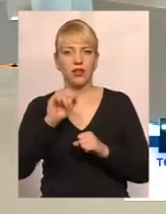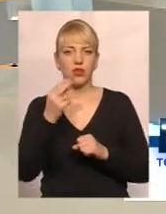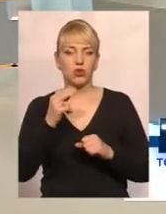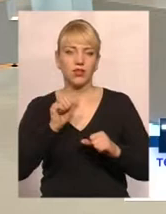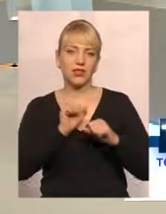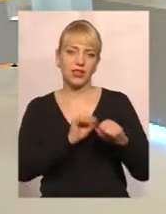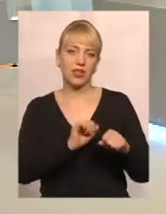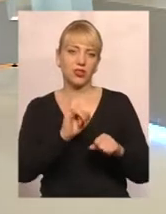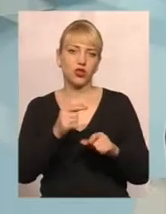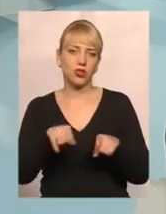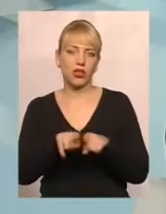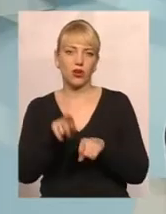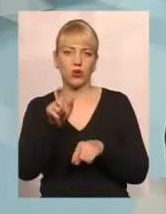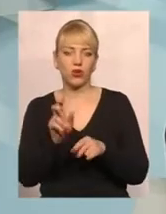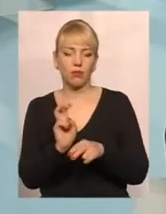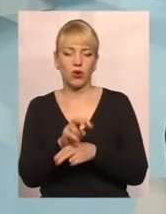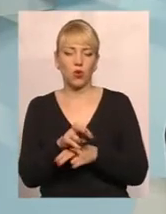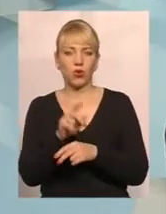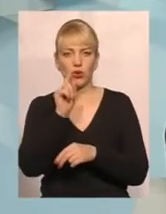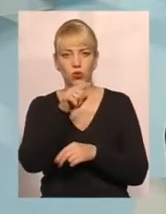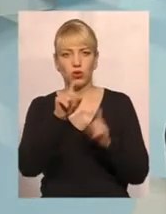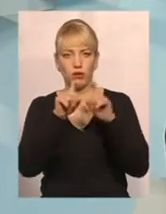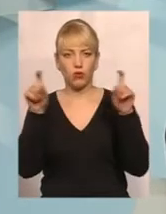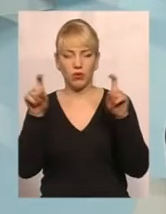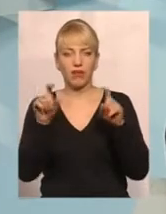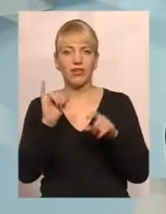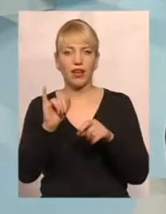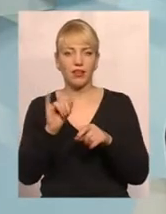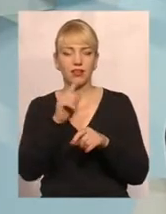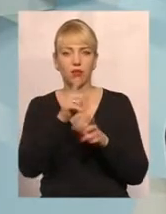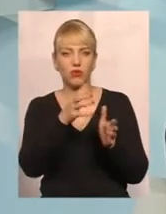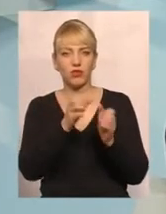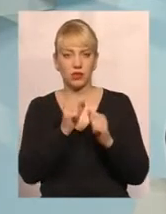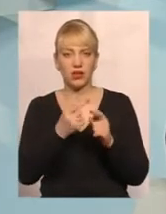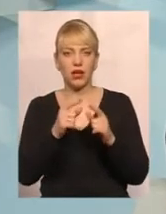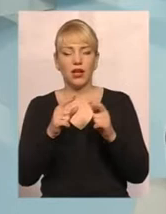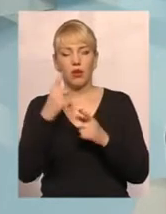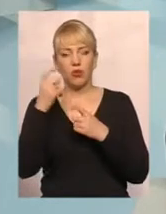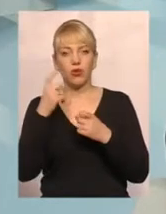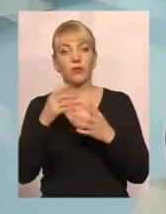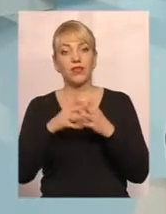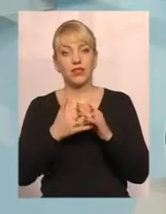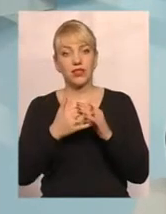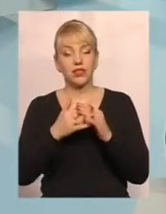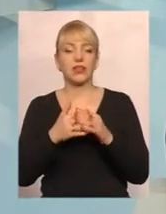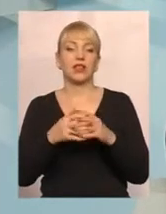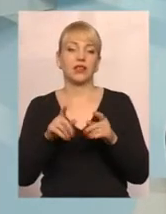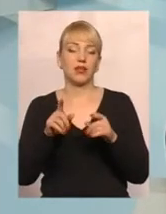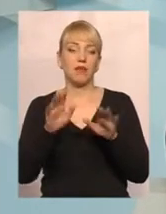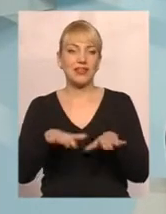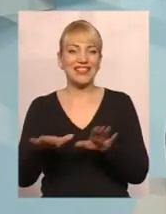І людина підходить в управління і отримує таке повідомлення. В сільській місцевості ми вирішуємо таке питання шляхом